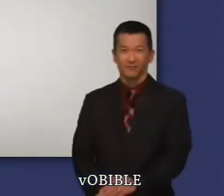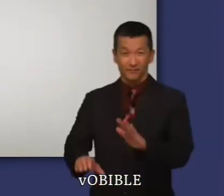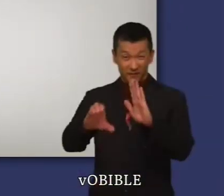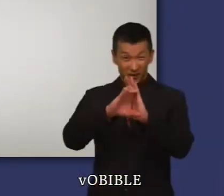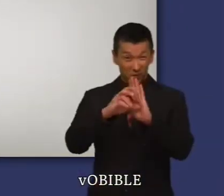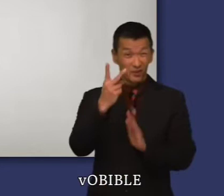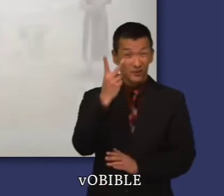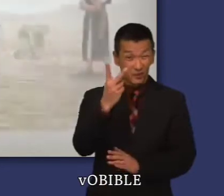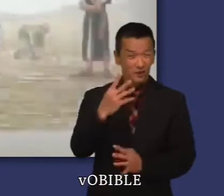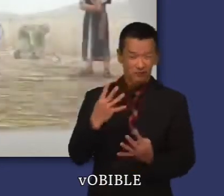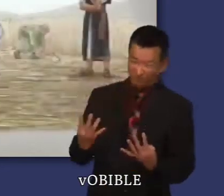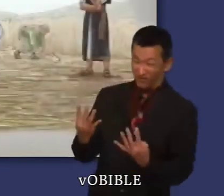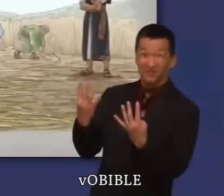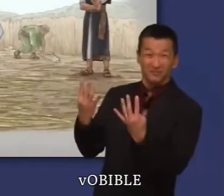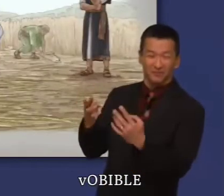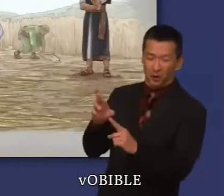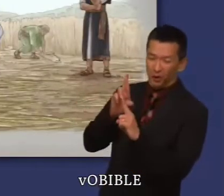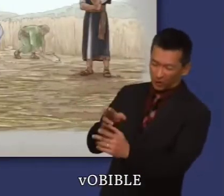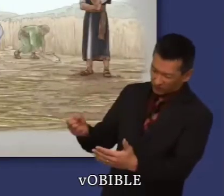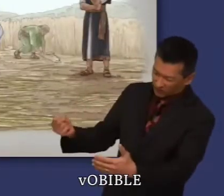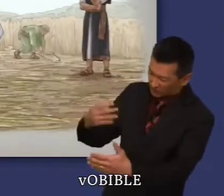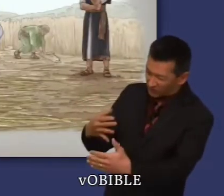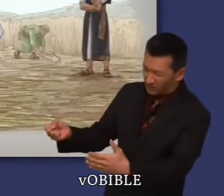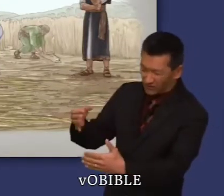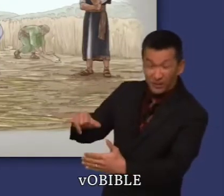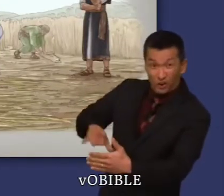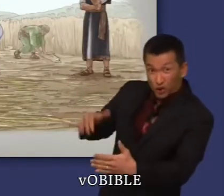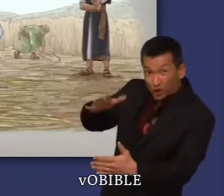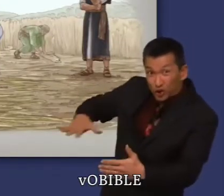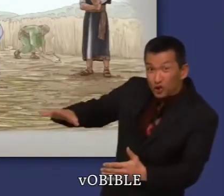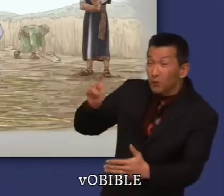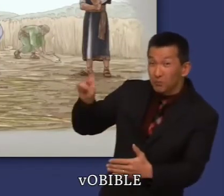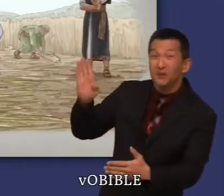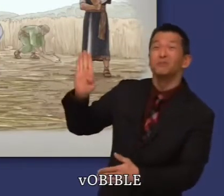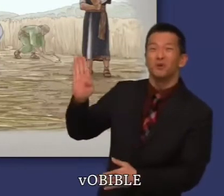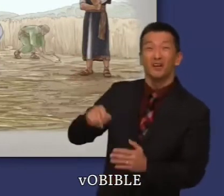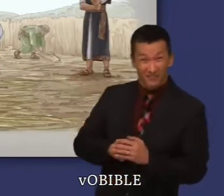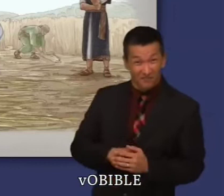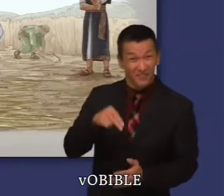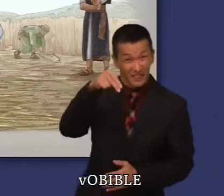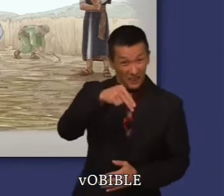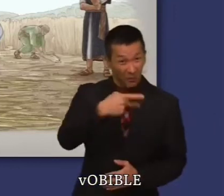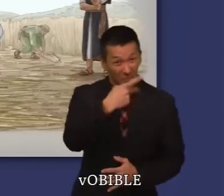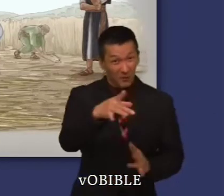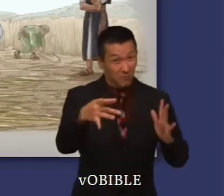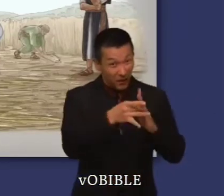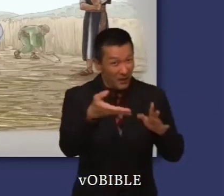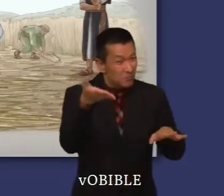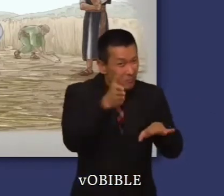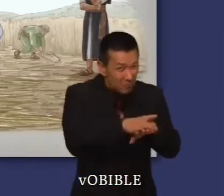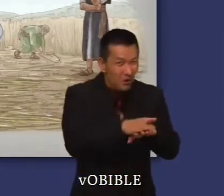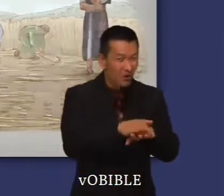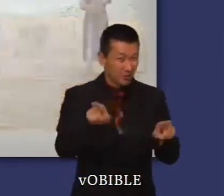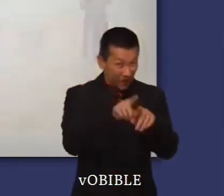Dans le chapitre 2, Ruth glane par hasard dans un champ appartenant à Boaz, un parent du mari décédé de Noémie.